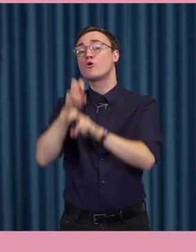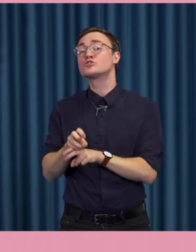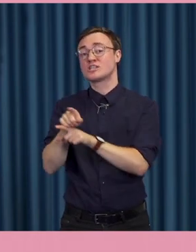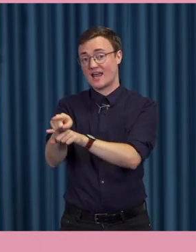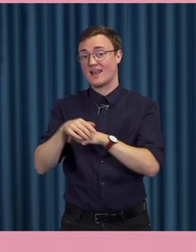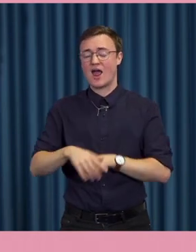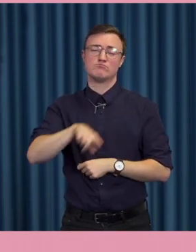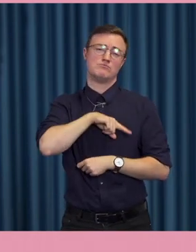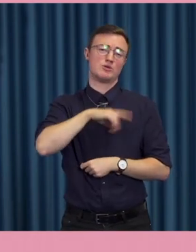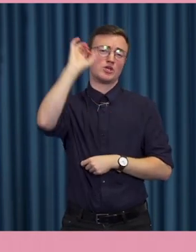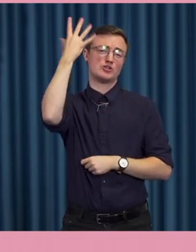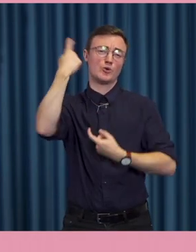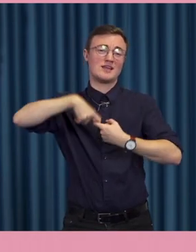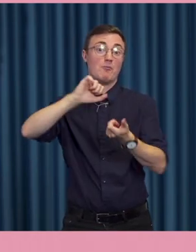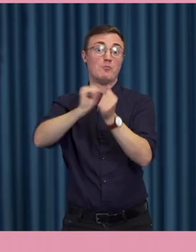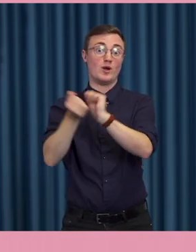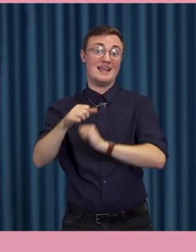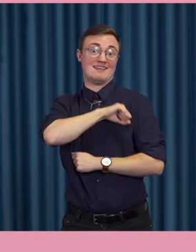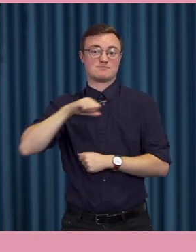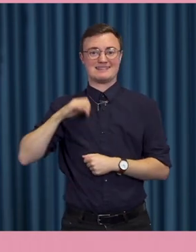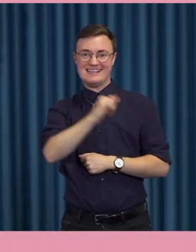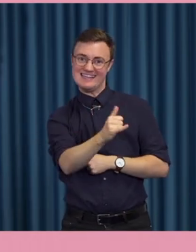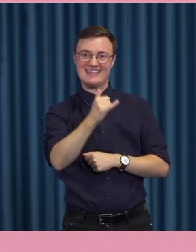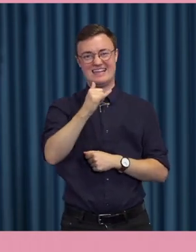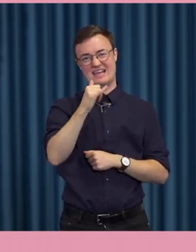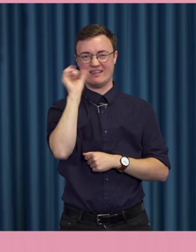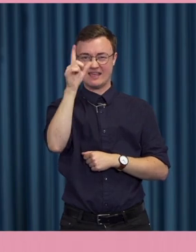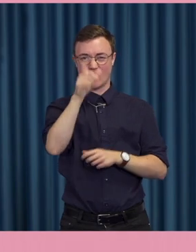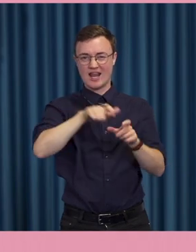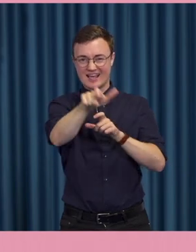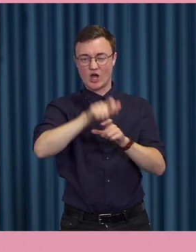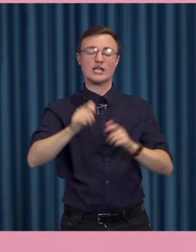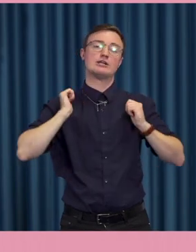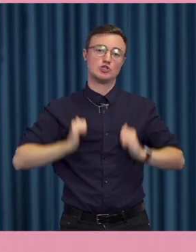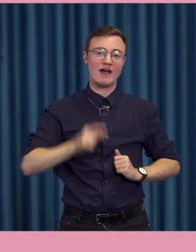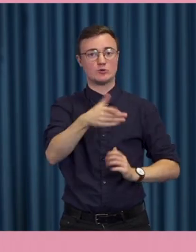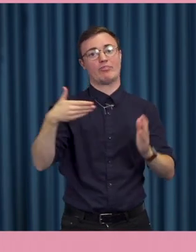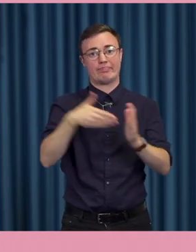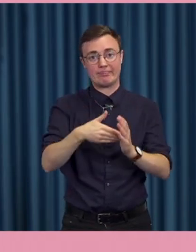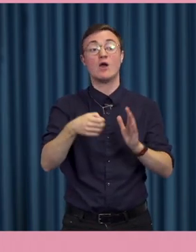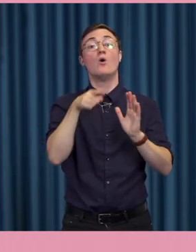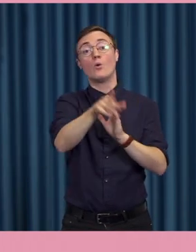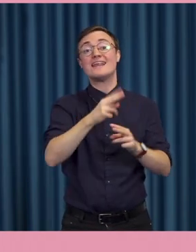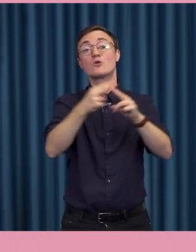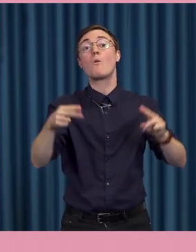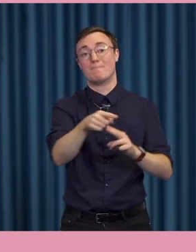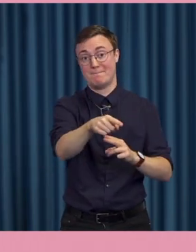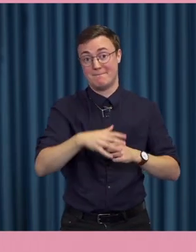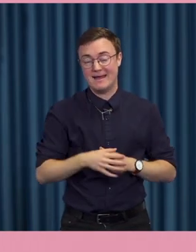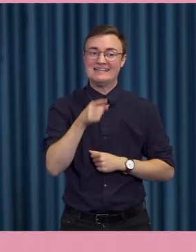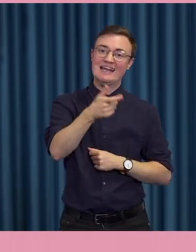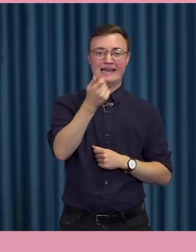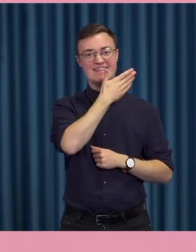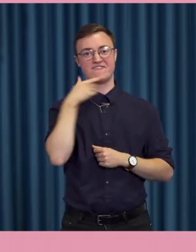väldigt duktig på politisk makt i virtuella kanaler. Och jag är ledsen att hon inte kan vara på plats, hon befinner sig i Rom. Och det är lite